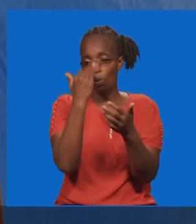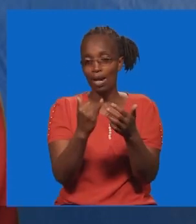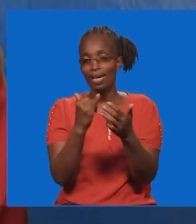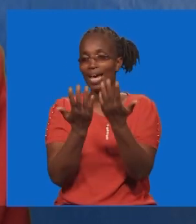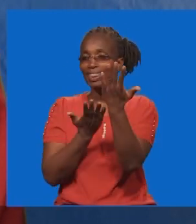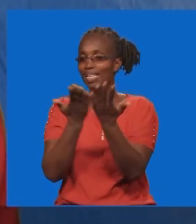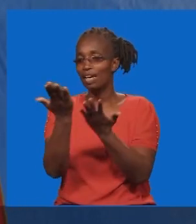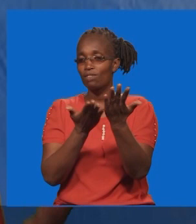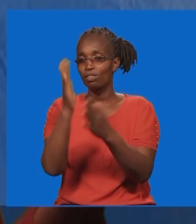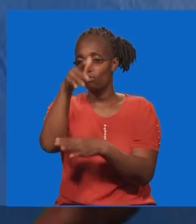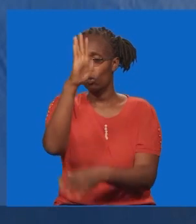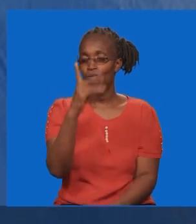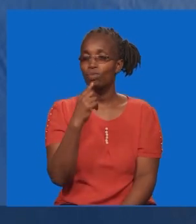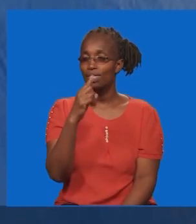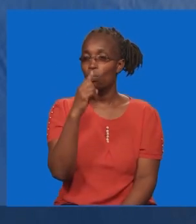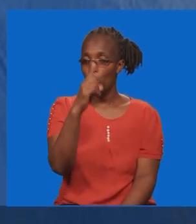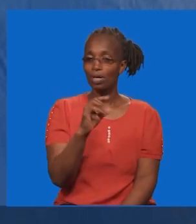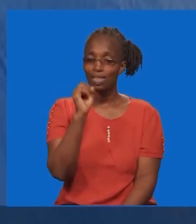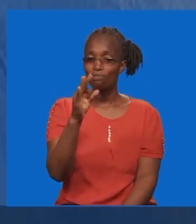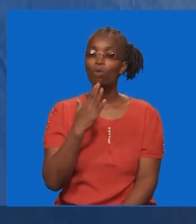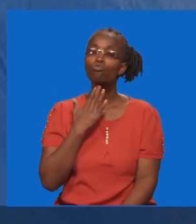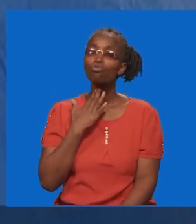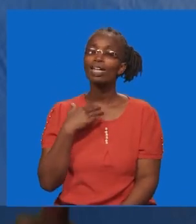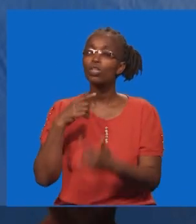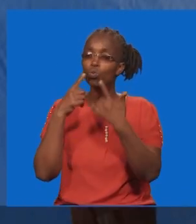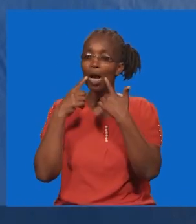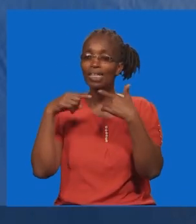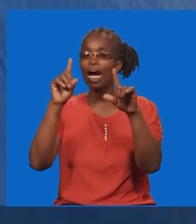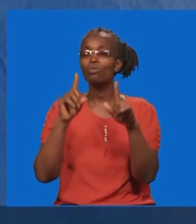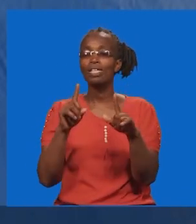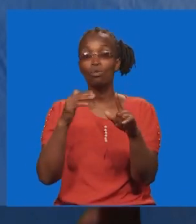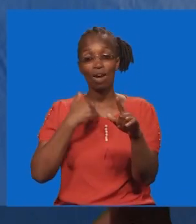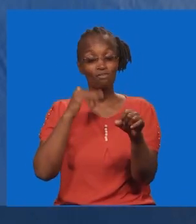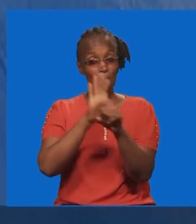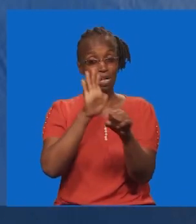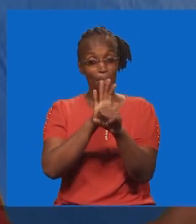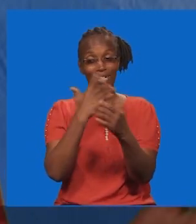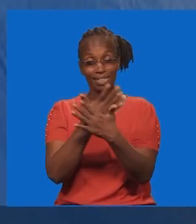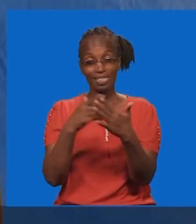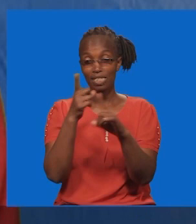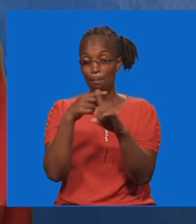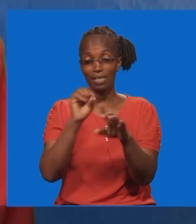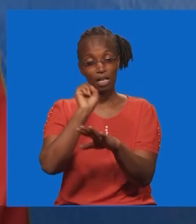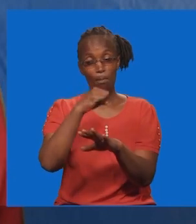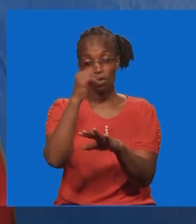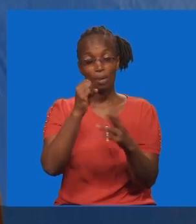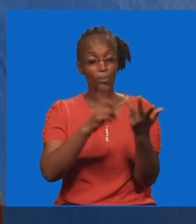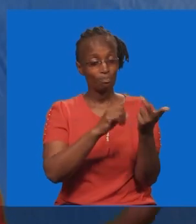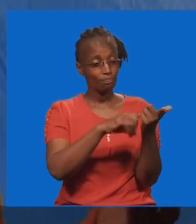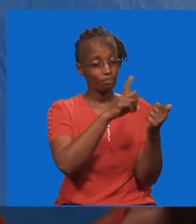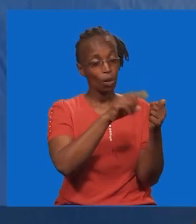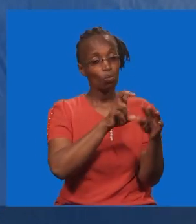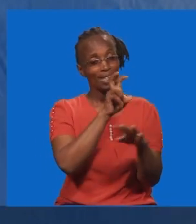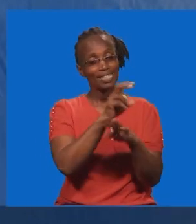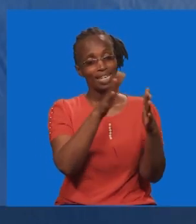mishu wa mungu anasema ya kwamba. Kama ningependa kuyatangaza. Na kuyabiri. Ni mengi sana. Aya ya sabiki. Yani